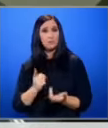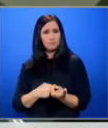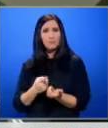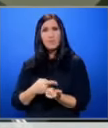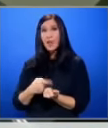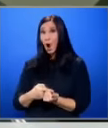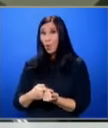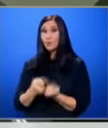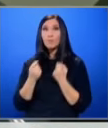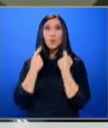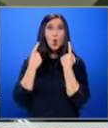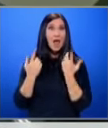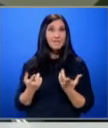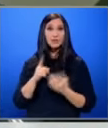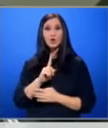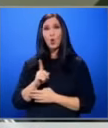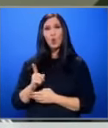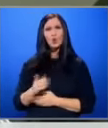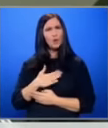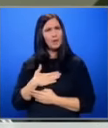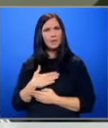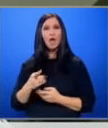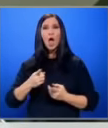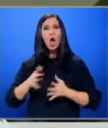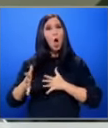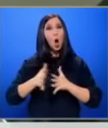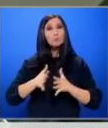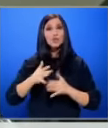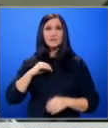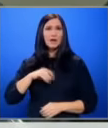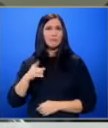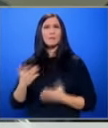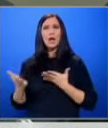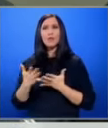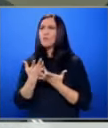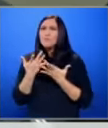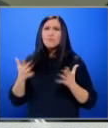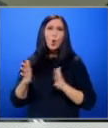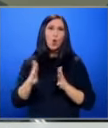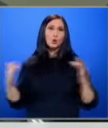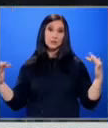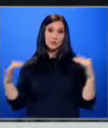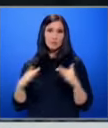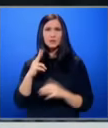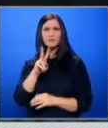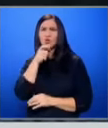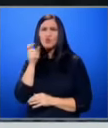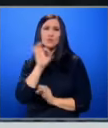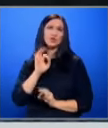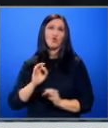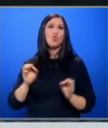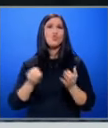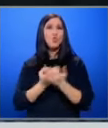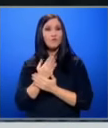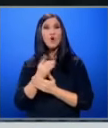проявите Които имат обществен характер Там, където се събират много хора С две думи, нищо ново Грипна